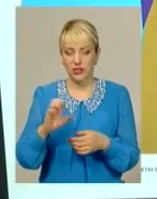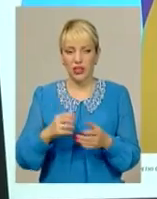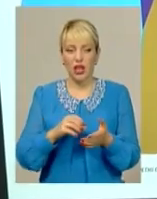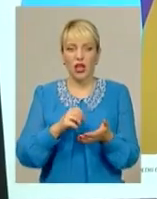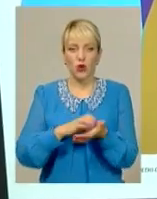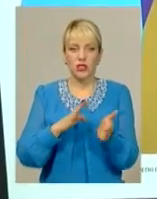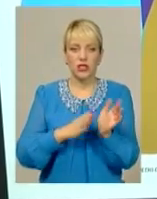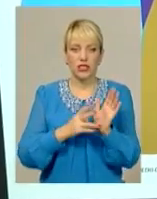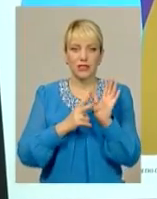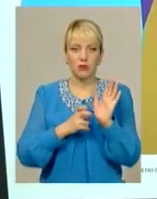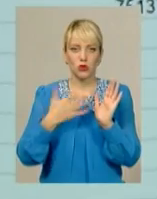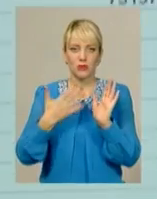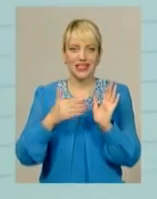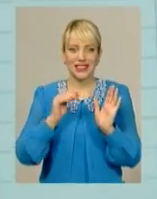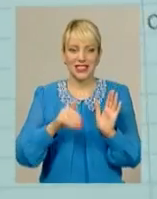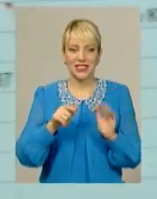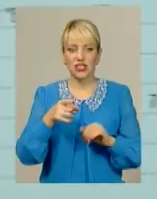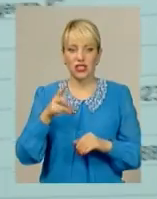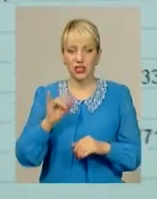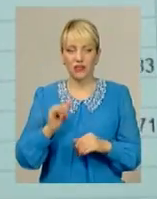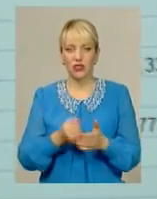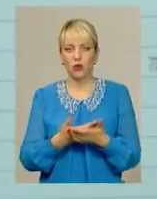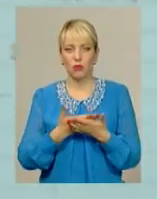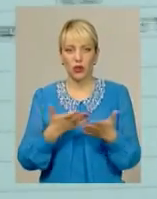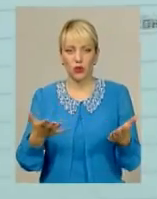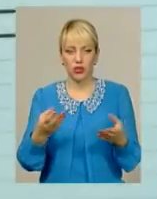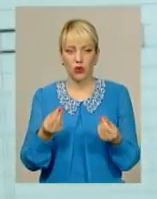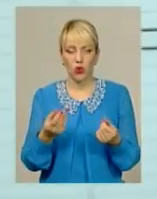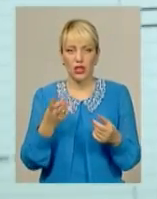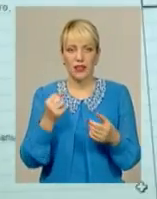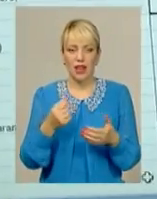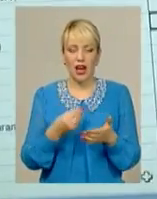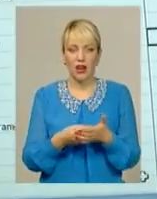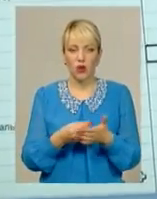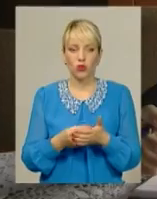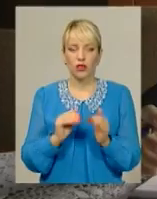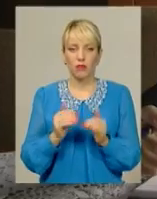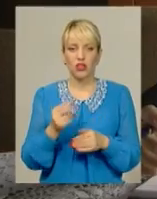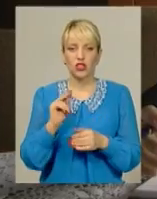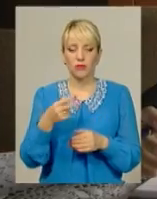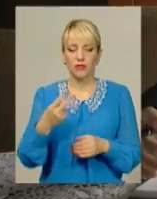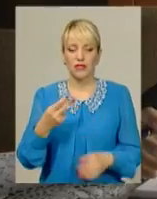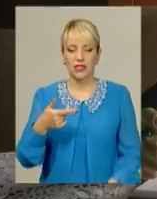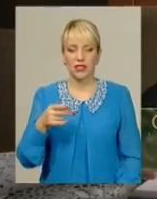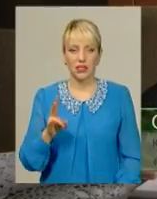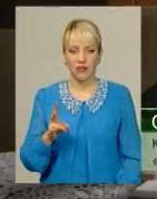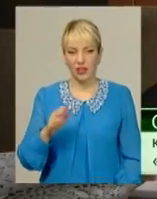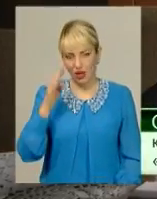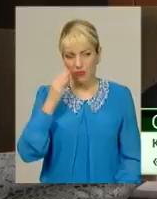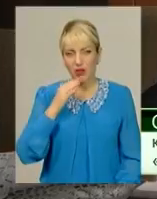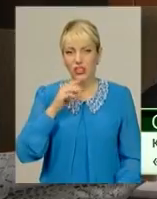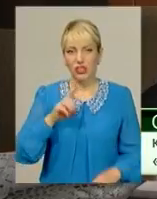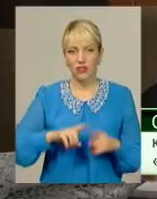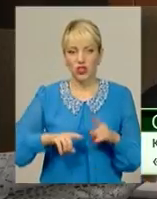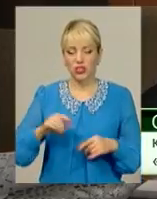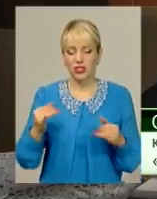750 тисяч гривень, та оприлюднила кошти на рахунку – менше 20 гривень. По батьківщині цікаво, що у